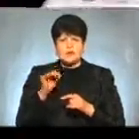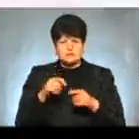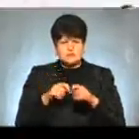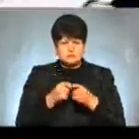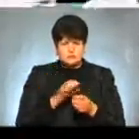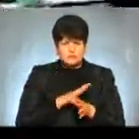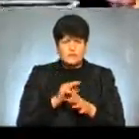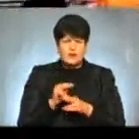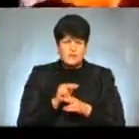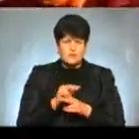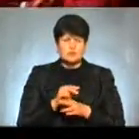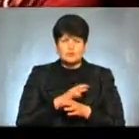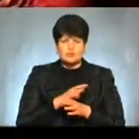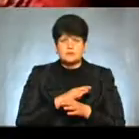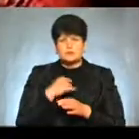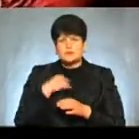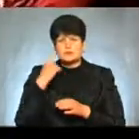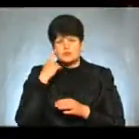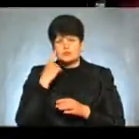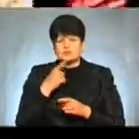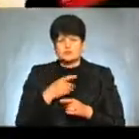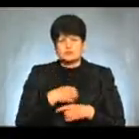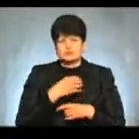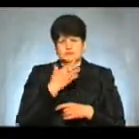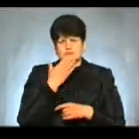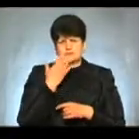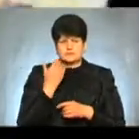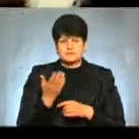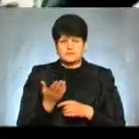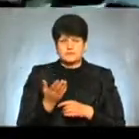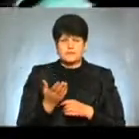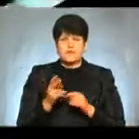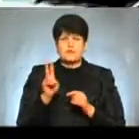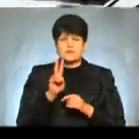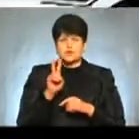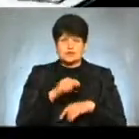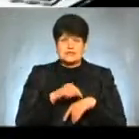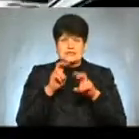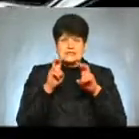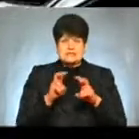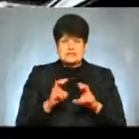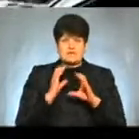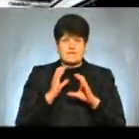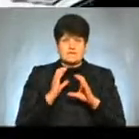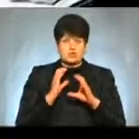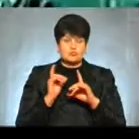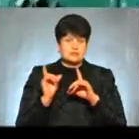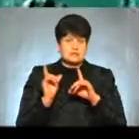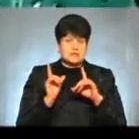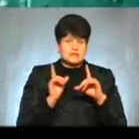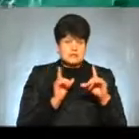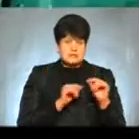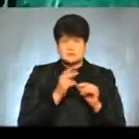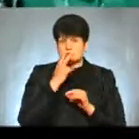Ну такий був, ми думали, що тут не дуже страшного немає Ну і в другій годині сіли в автобус, їдемо Там подивилися,